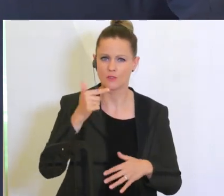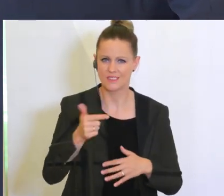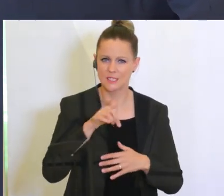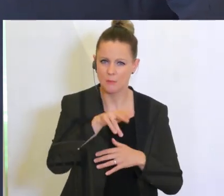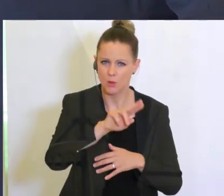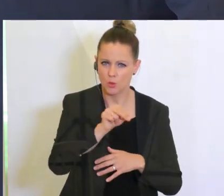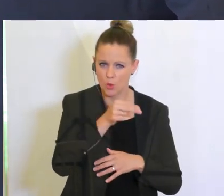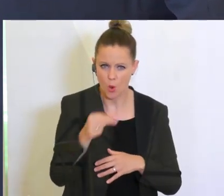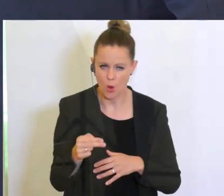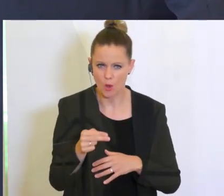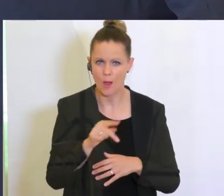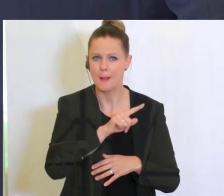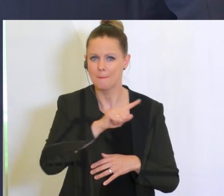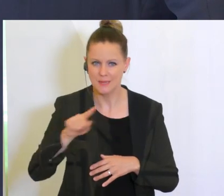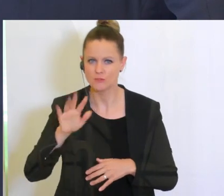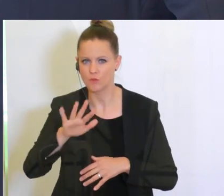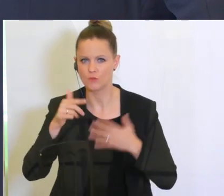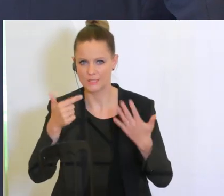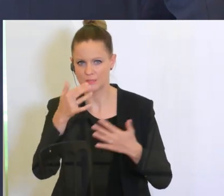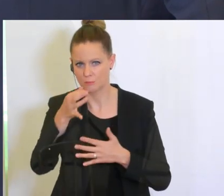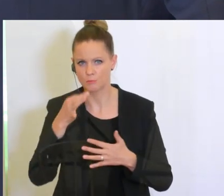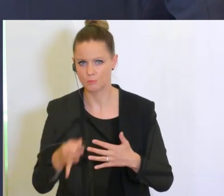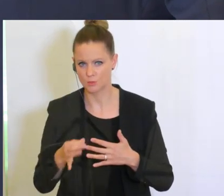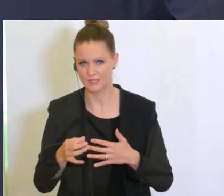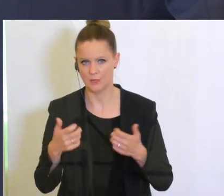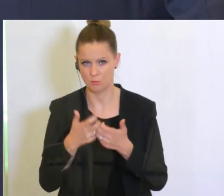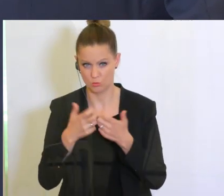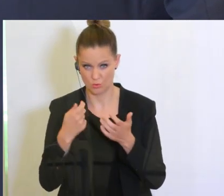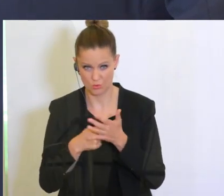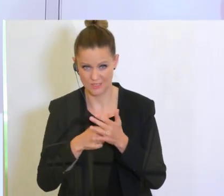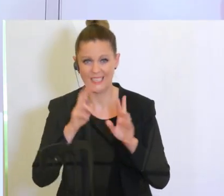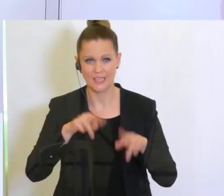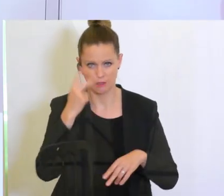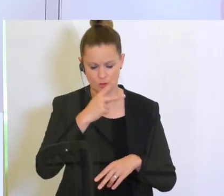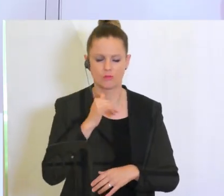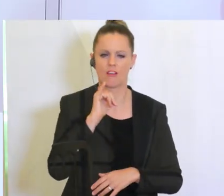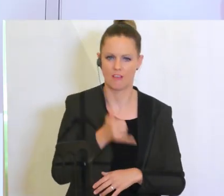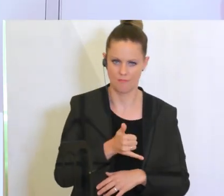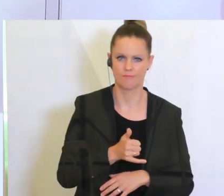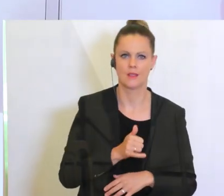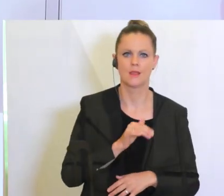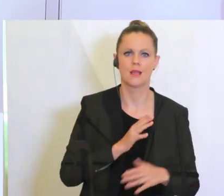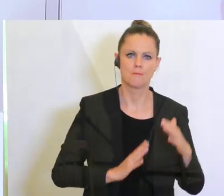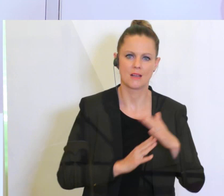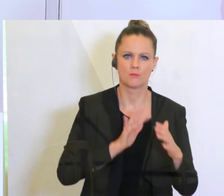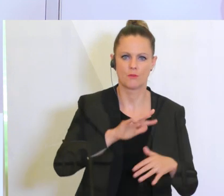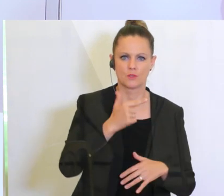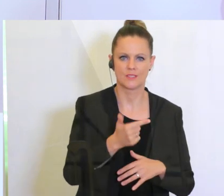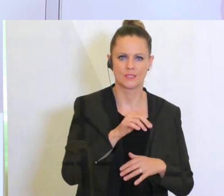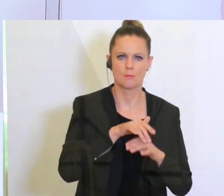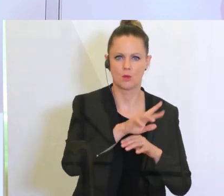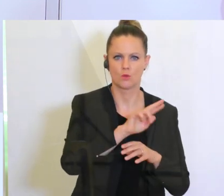Millionen Euro und bis zu 75 Prozent der Produktionskosten. Habe ich das richtig verstanden? Richtig. Maximal 25 Millionen Euro